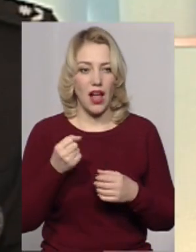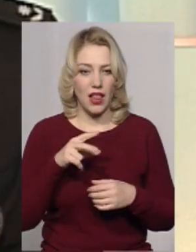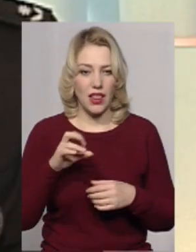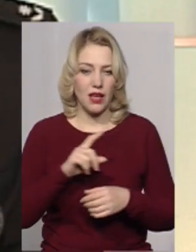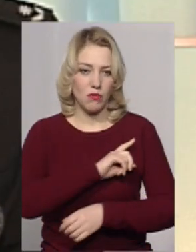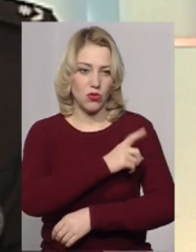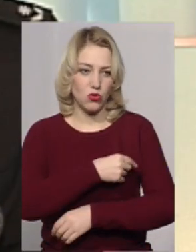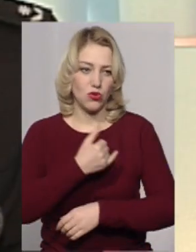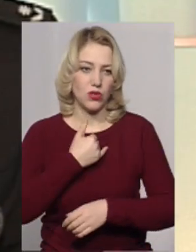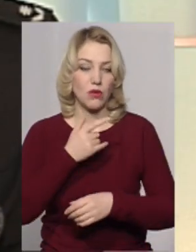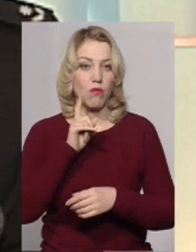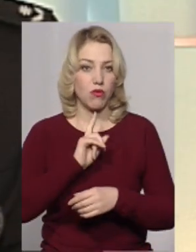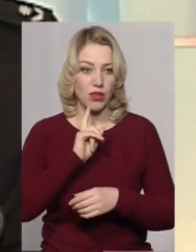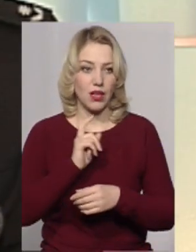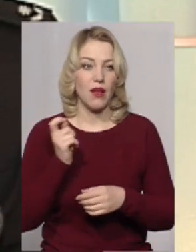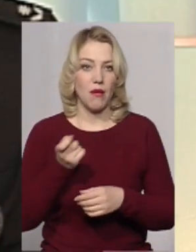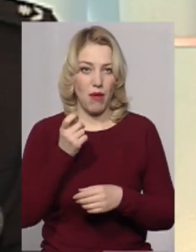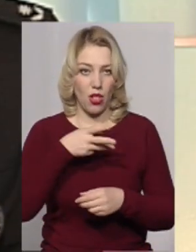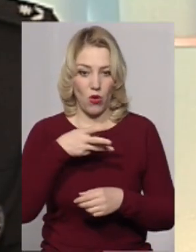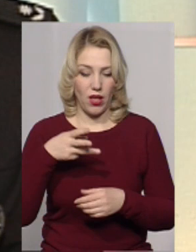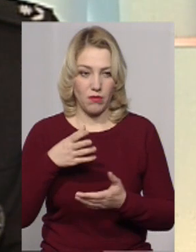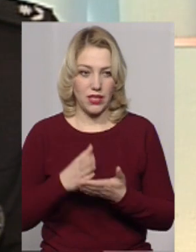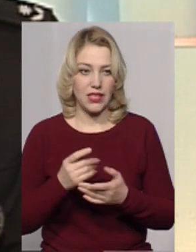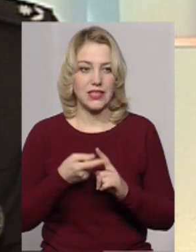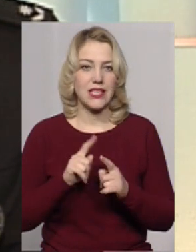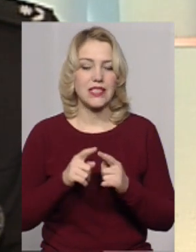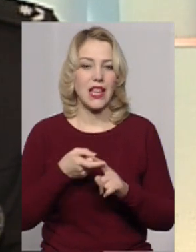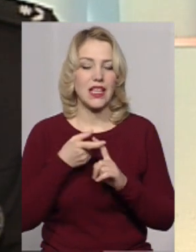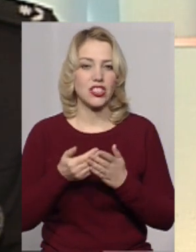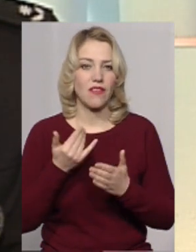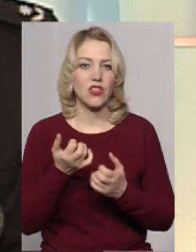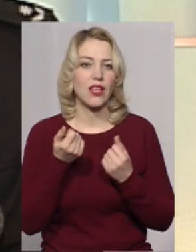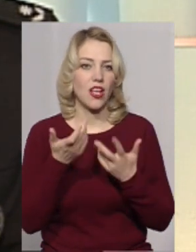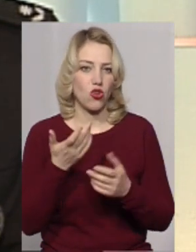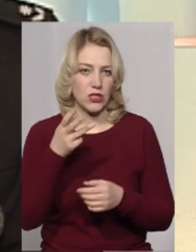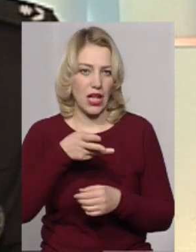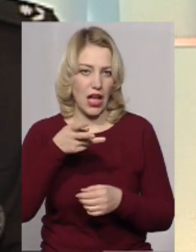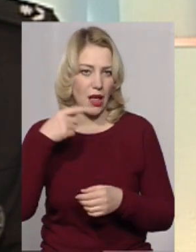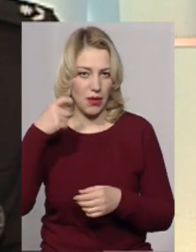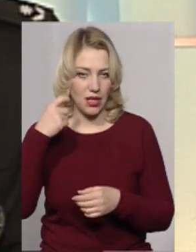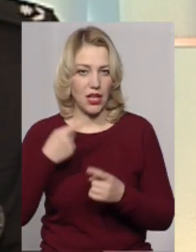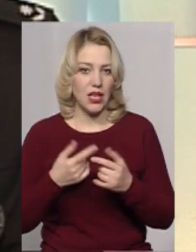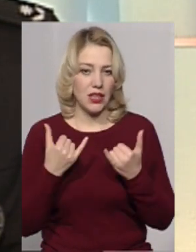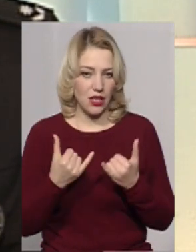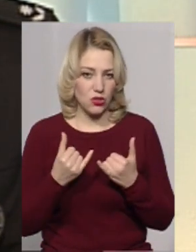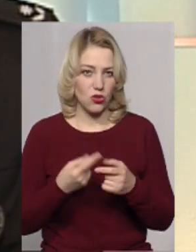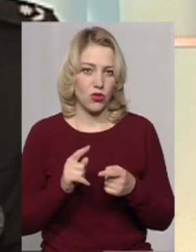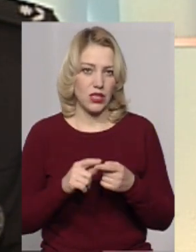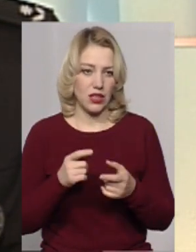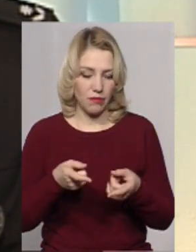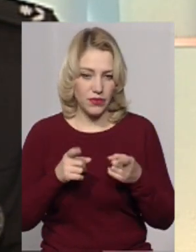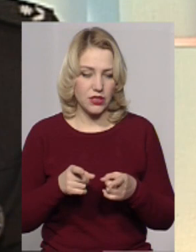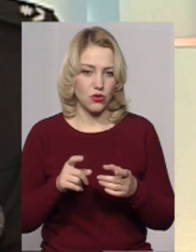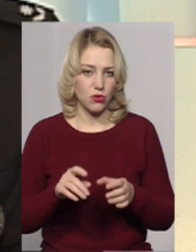потужності поки ще камер небагато. Це все ж залежить від того, скільки камер буде підключатися. Тобто, на сьогодні це дійсно дозволяє нам близько